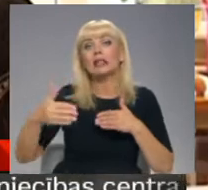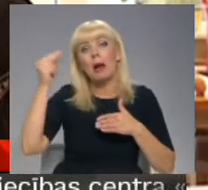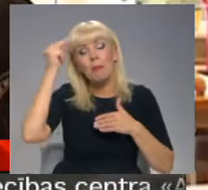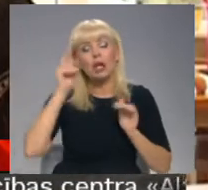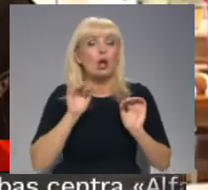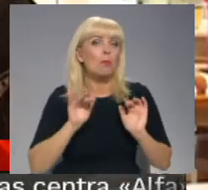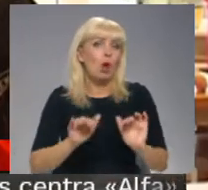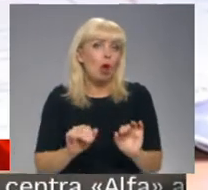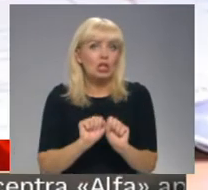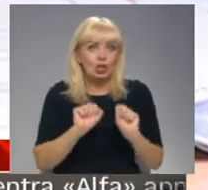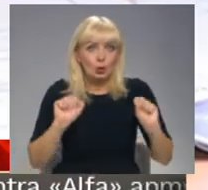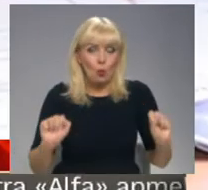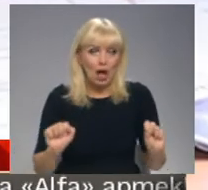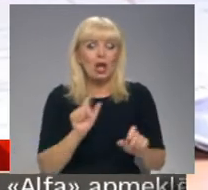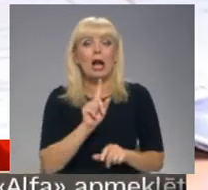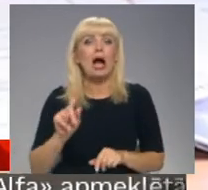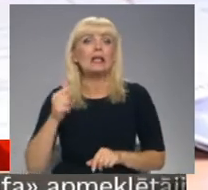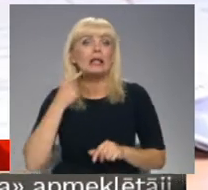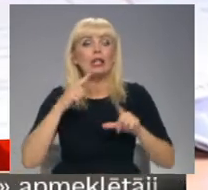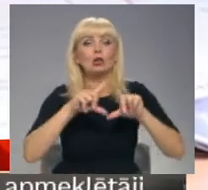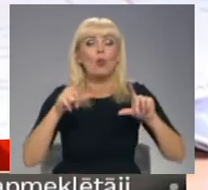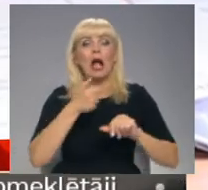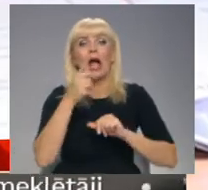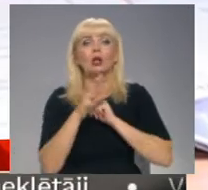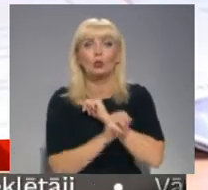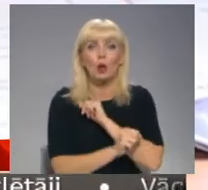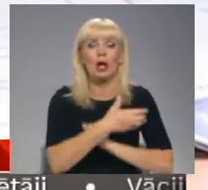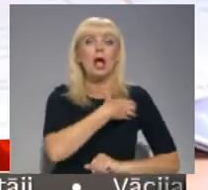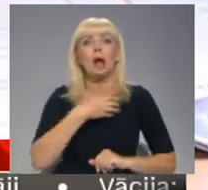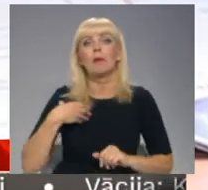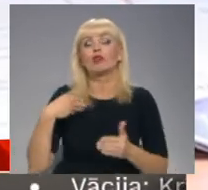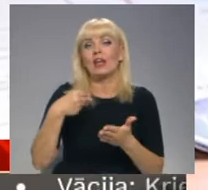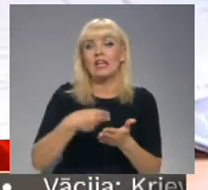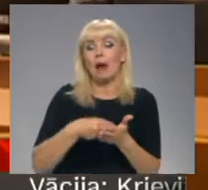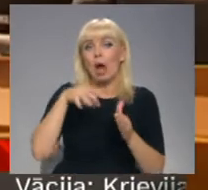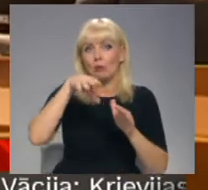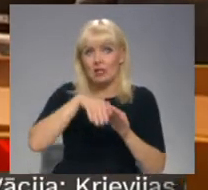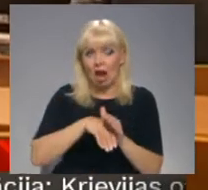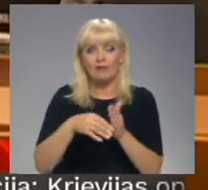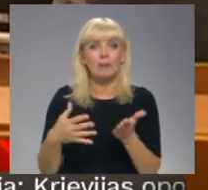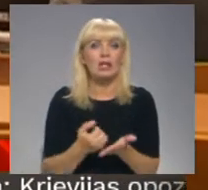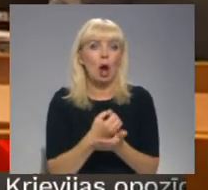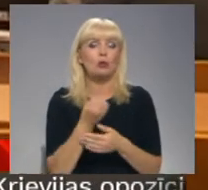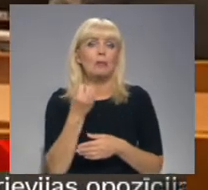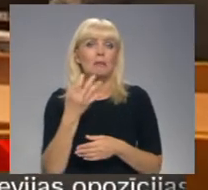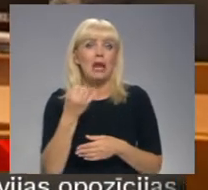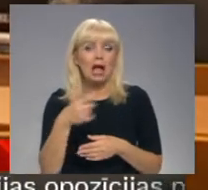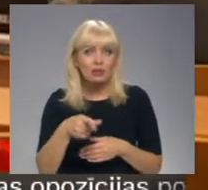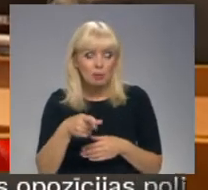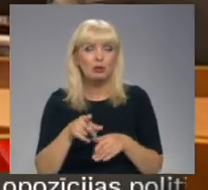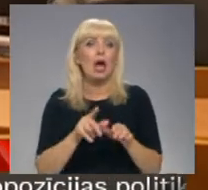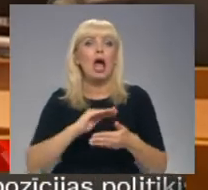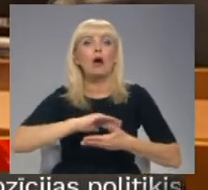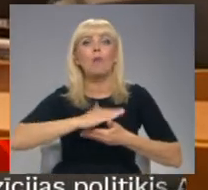procesa nodrošināšanai katra Rīgas skolu gada nogalē pašvaldības iepirkumi ietvaros, iegūšot aptuveni 15 portatīvos